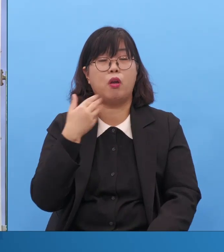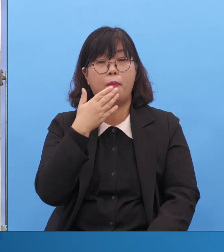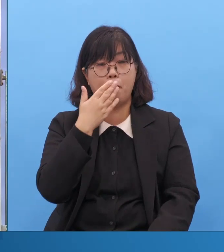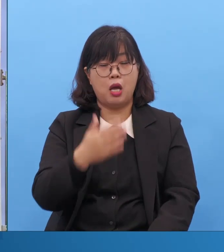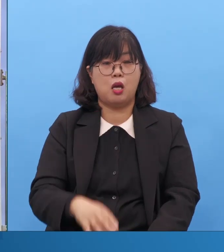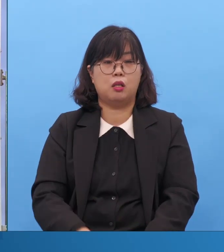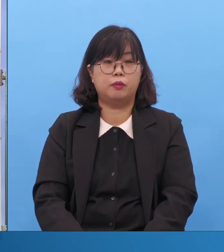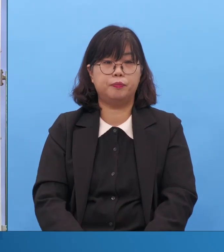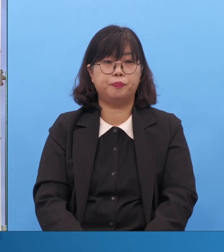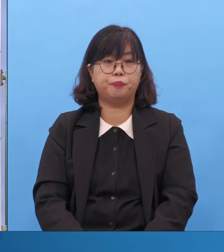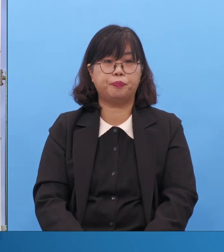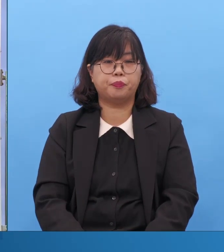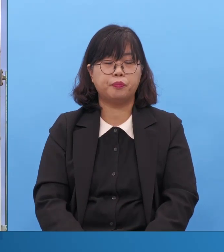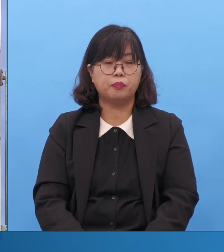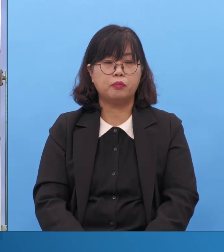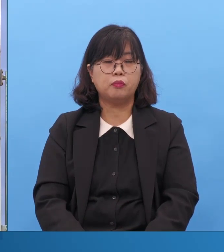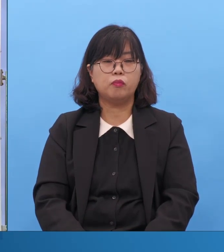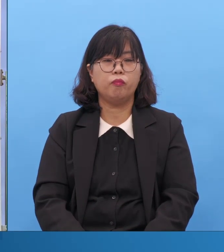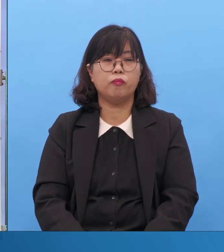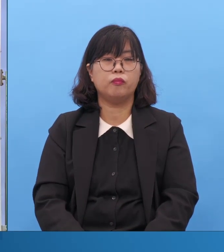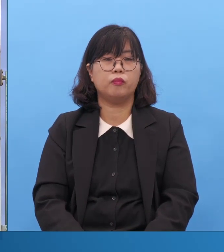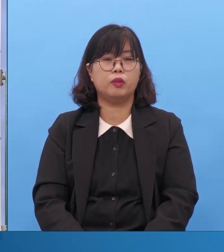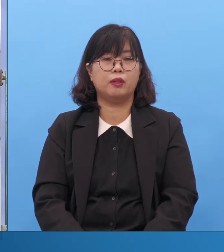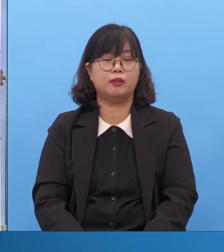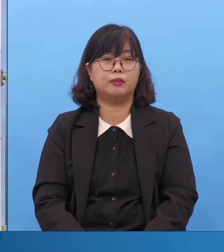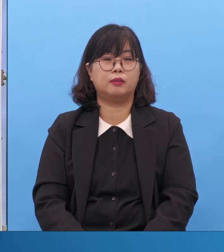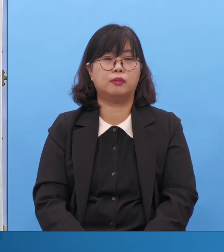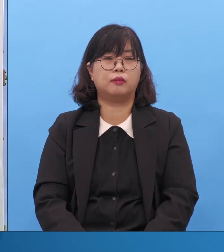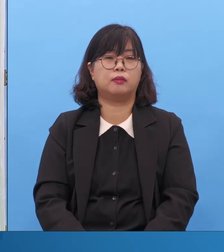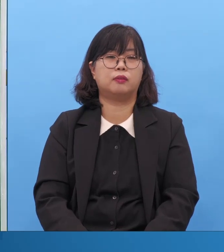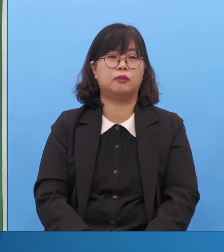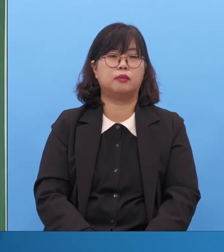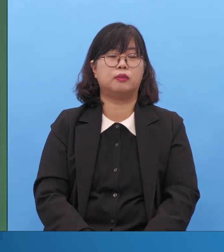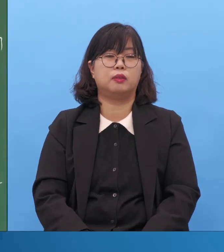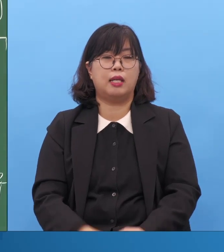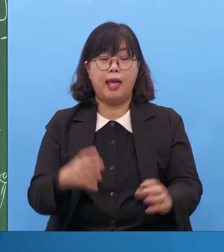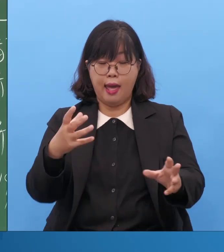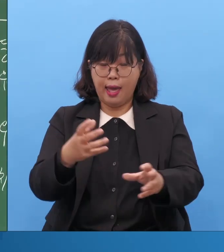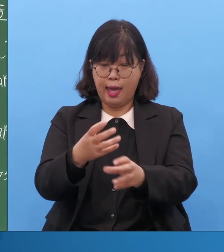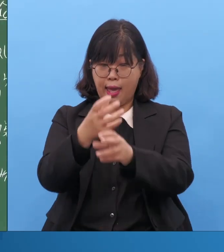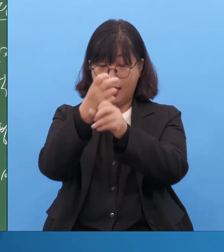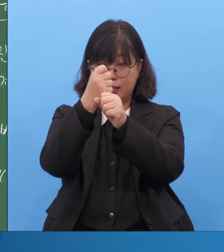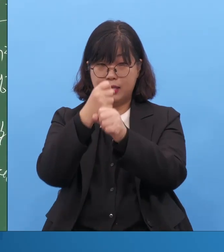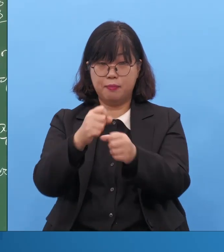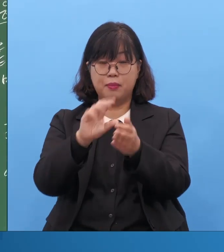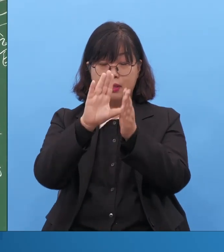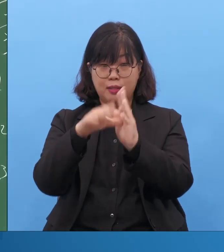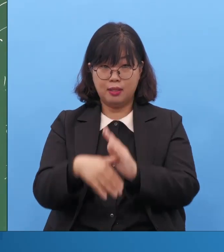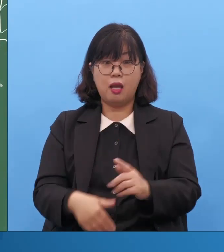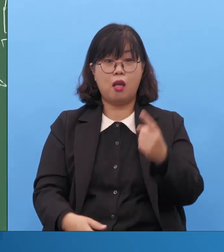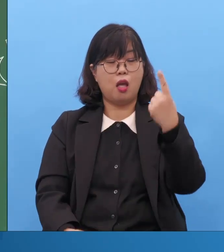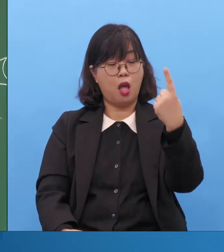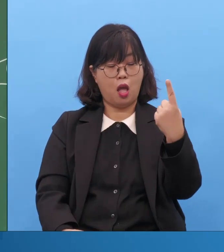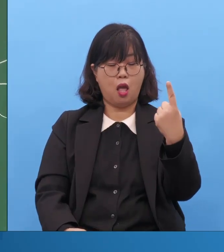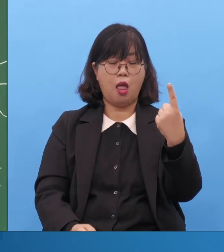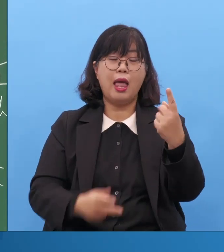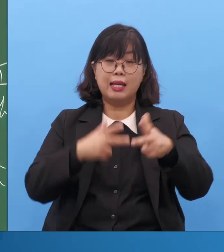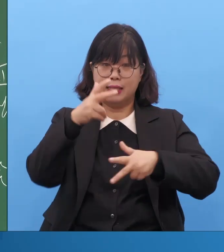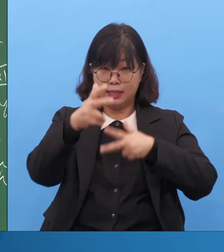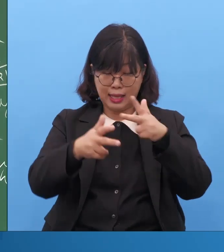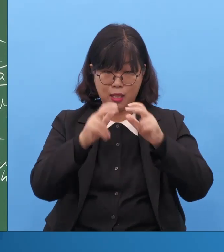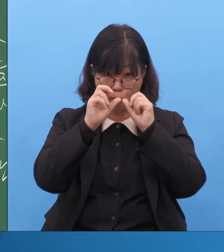그래서 우리 한 주에 핵심이 네 가지인 네 가지가 다 이유가 있습니다. 산업 성교 다음에 나오는 게